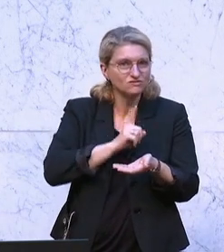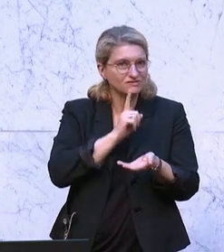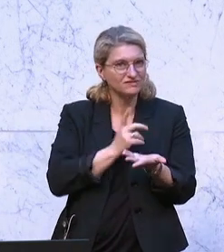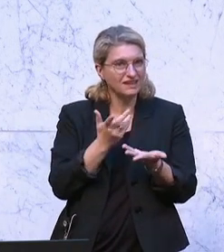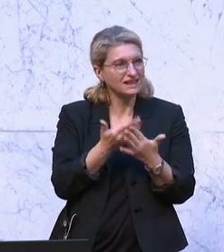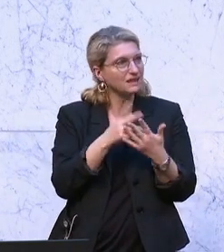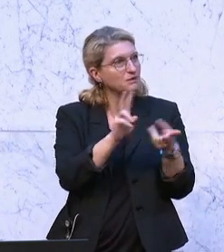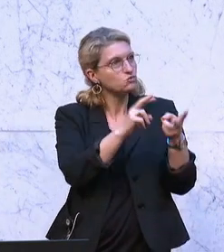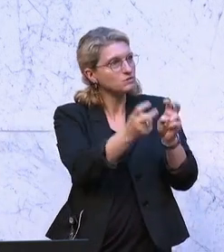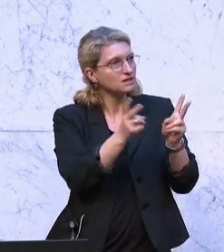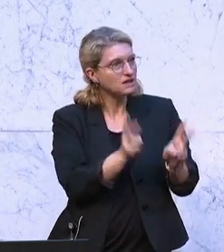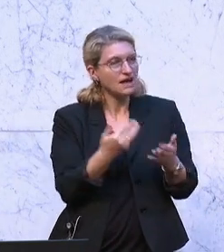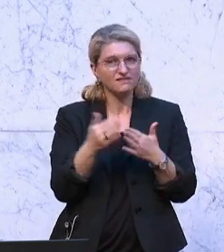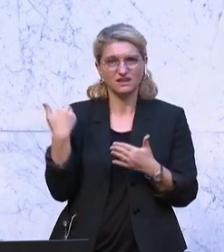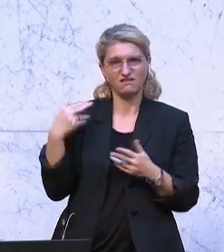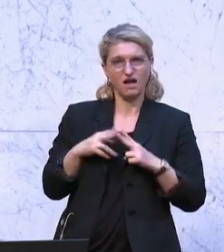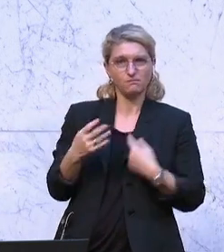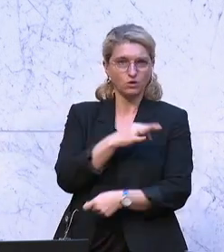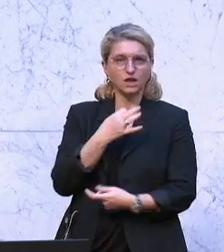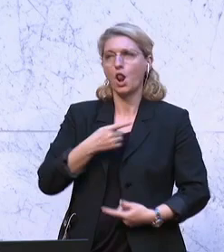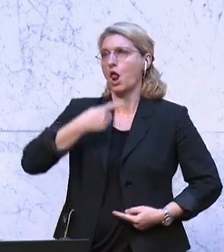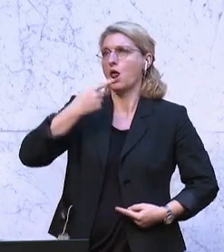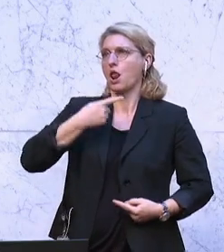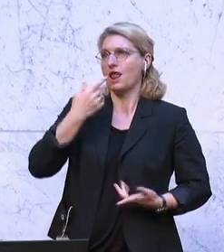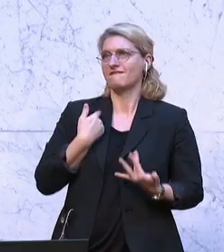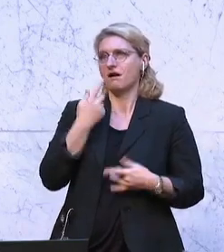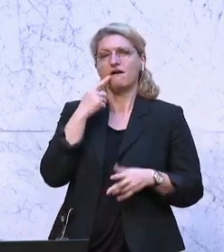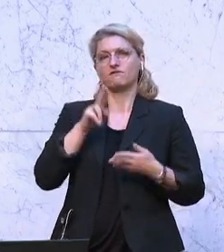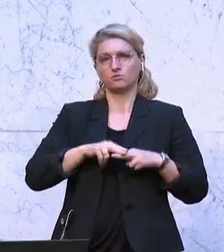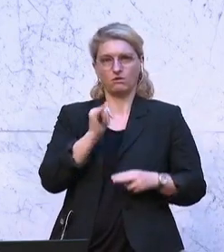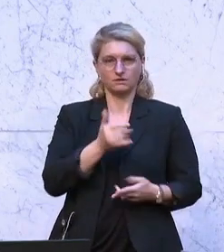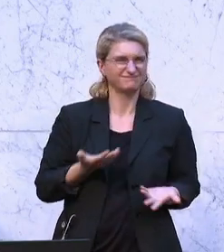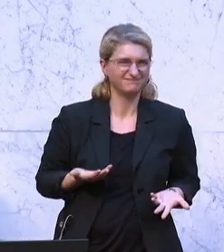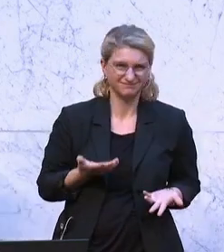umzusetzen, was der Bundeskanzler großspurig angekündigt hat. Dankeschön. Applaus Applaus Applaus